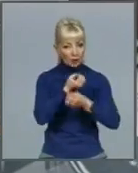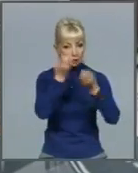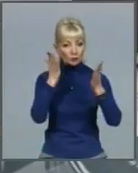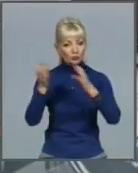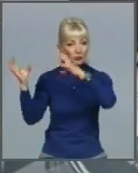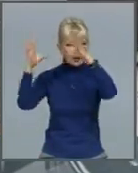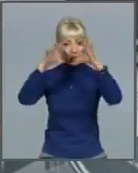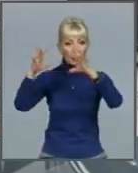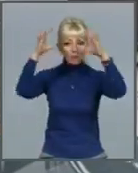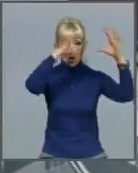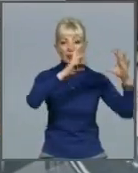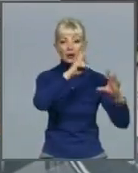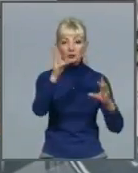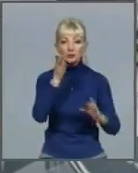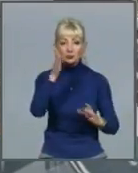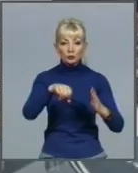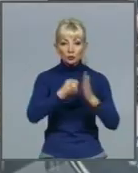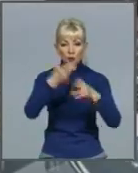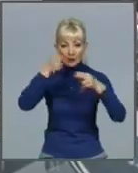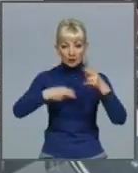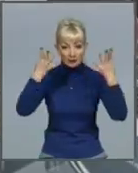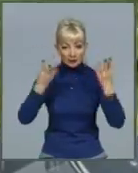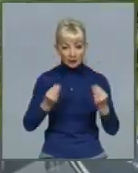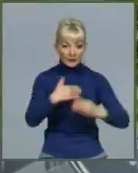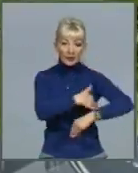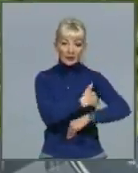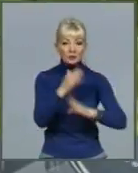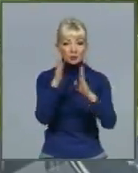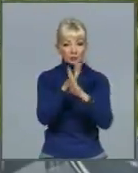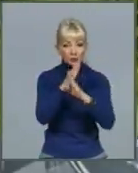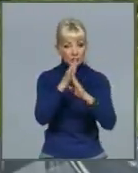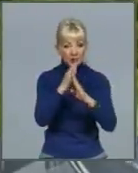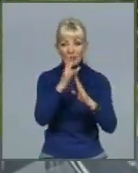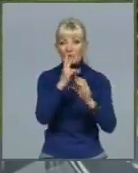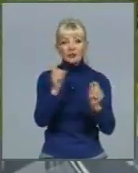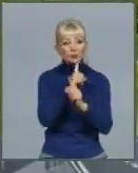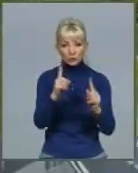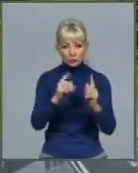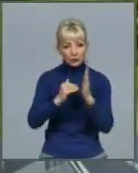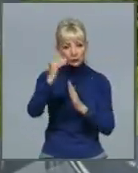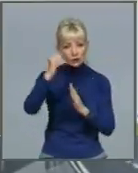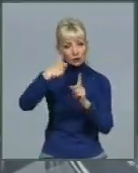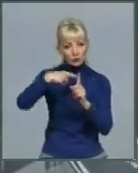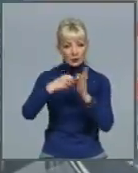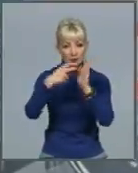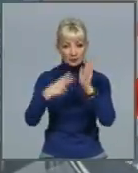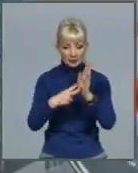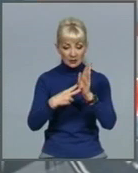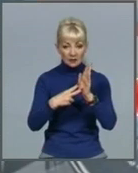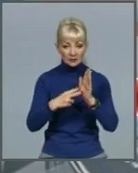протримаються до кінця дня. Температура повітря не підніматиметься вище 17 градусів з позначкою «плюс».